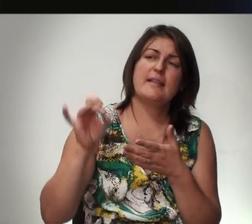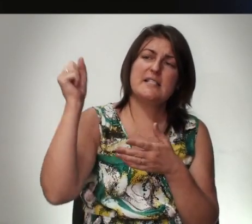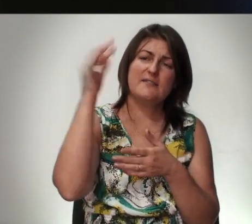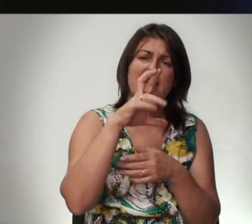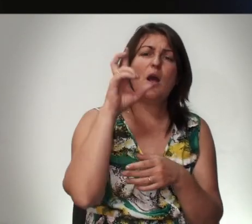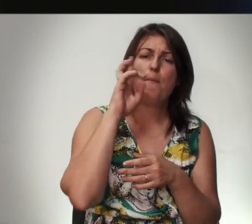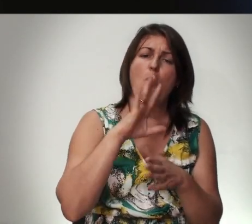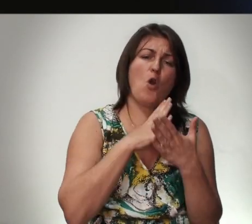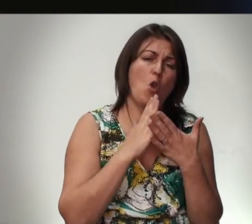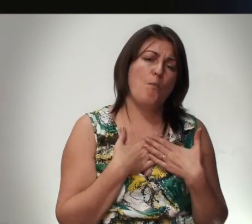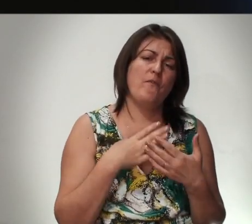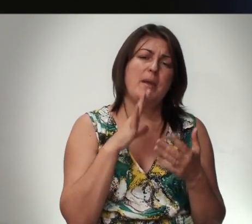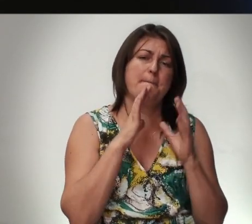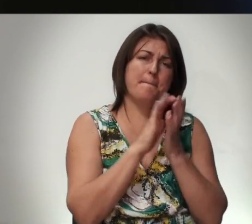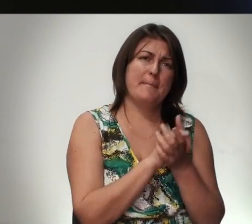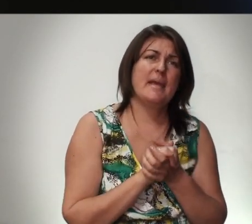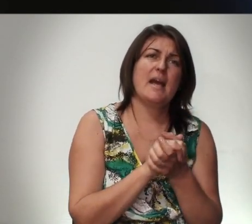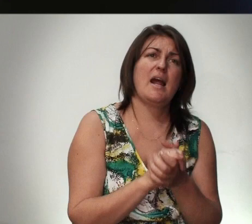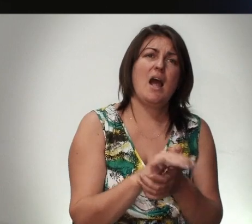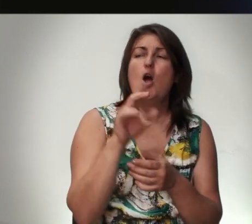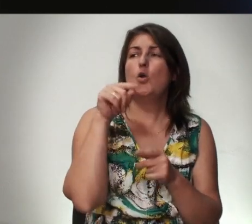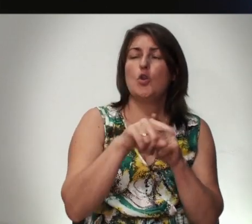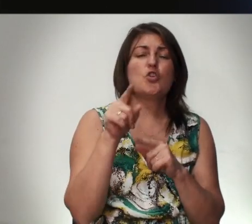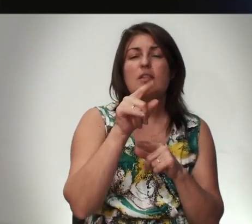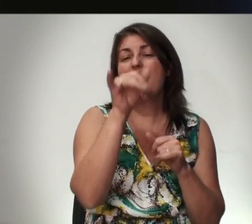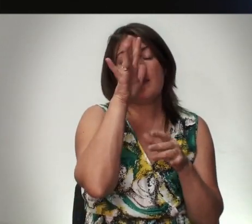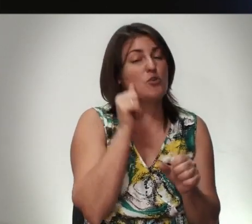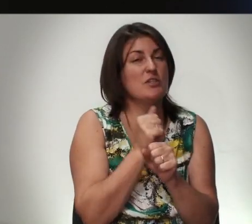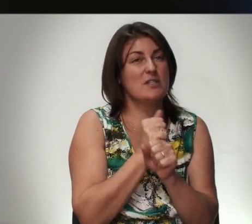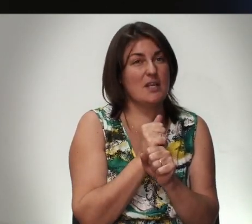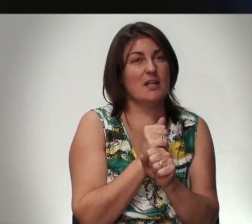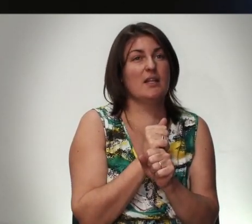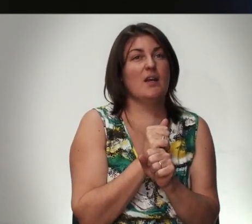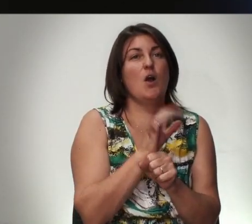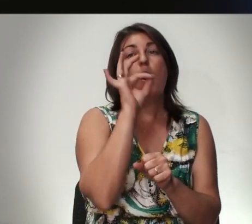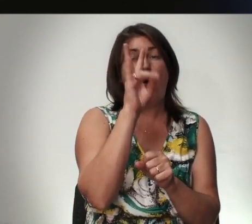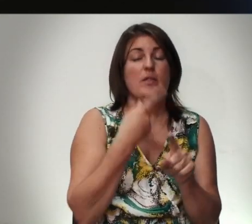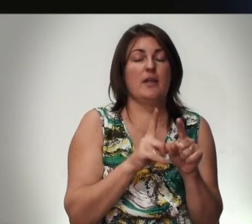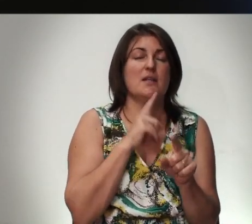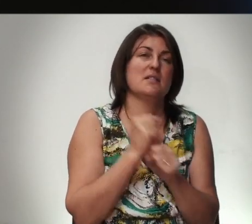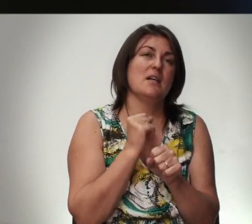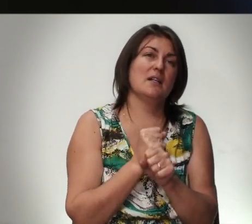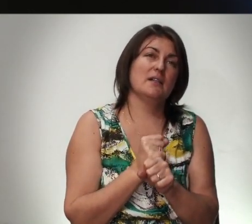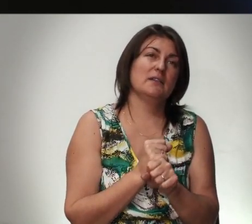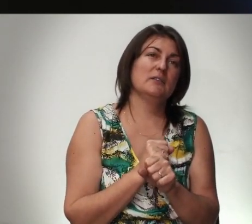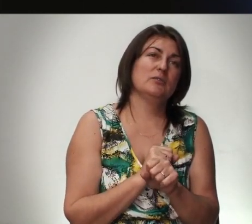Бог Любви И Мира То Что Ты Не Можешь Сделать Он Это Сделает